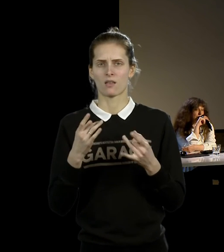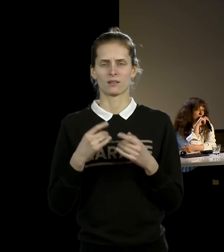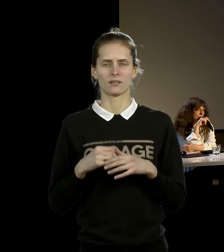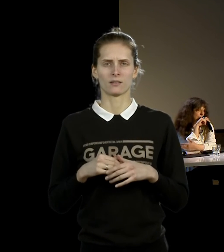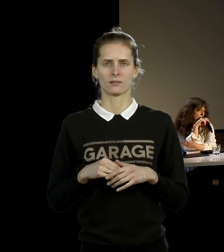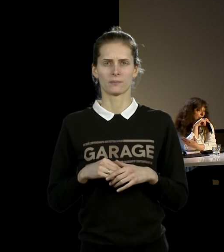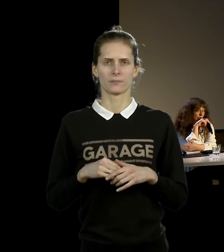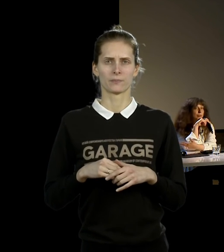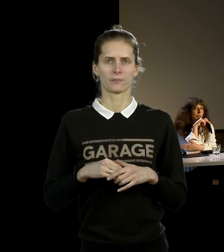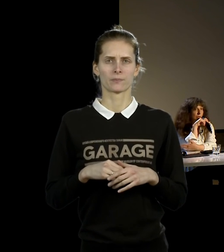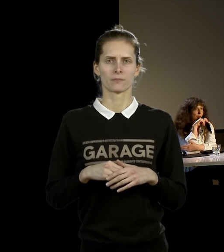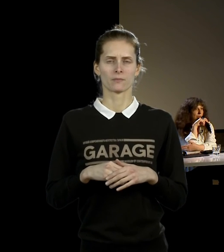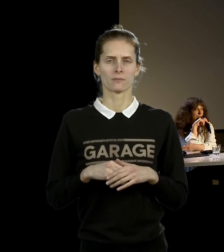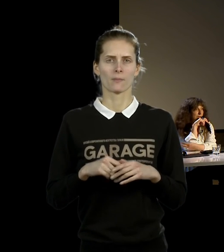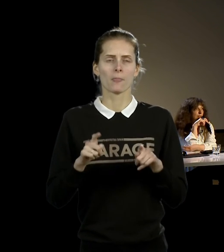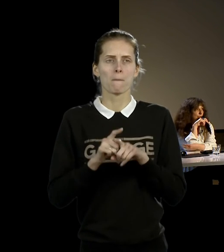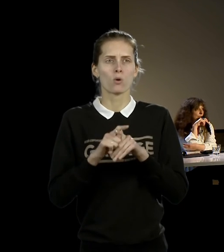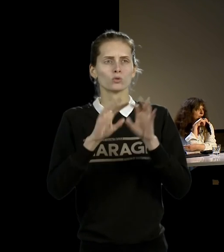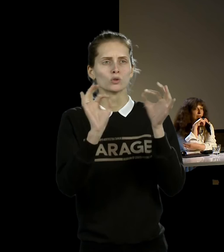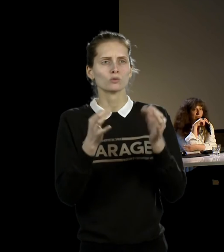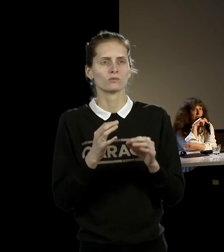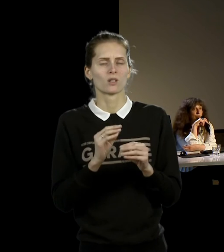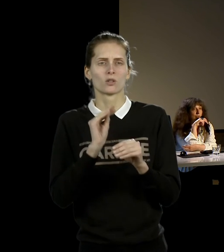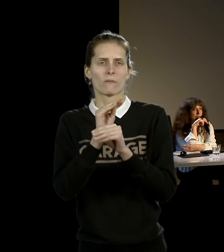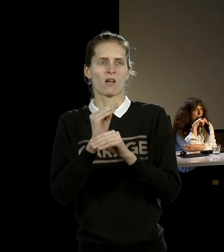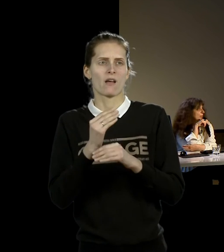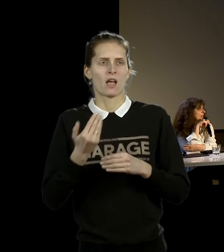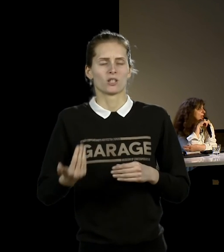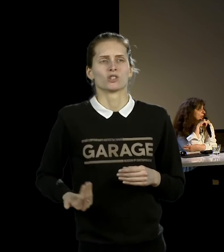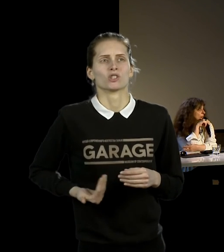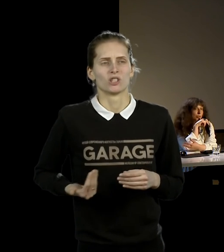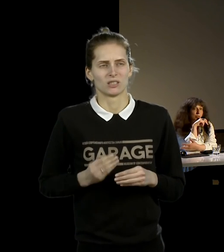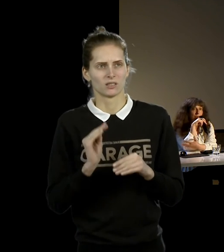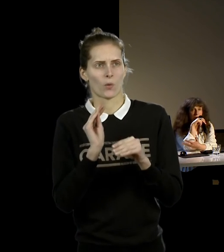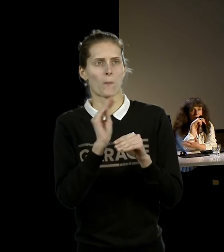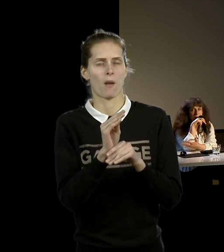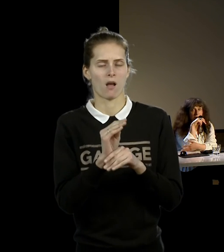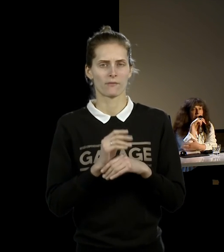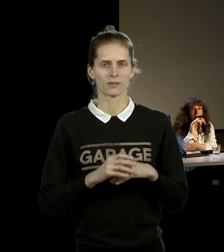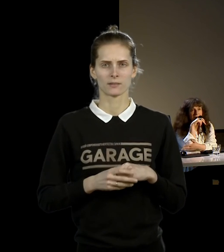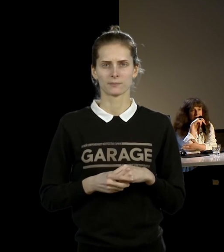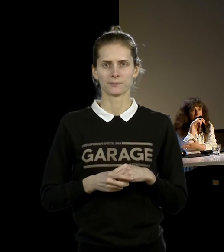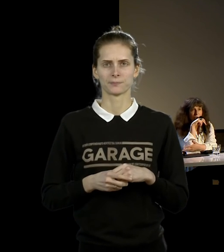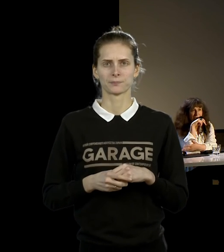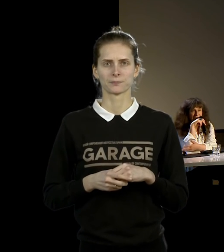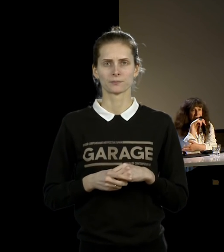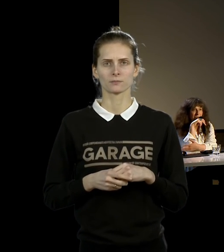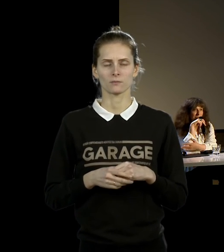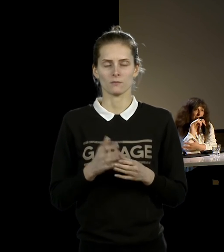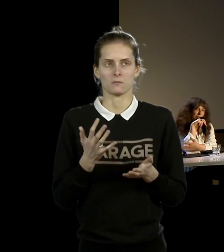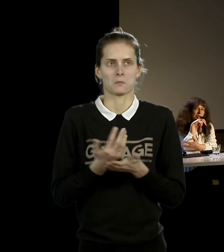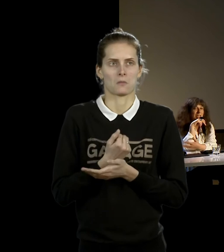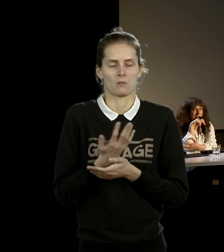живого искусства возникла еще и как вызов институции. А тут вроде бы как-то уже воевать с ними поздно,